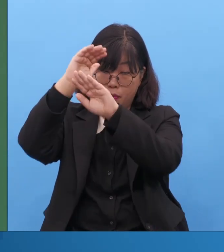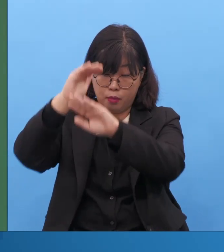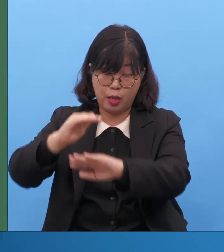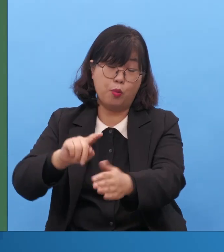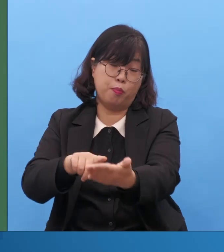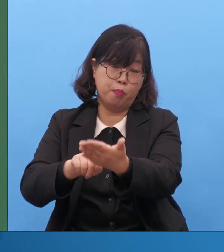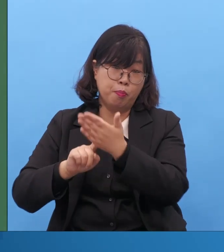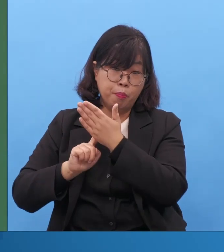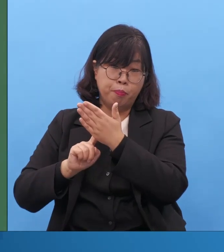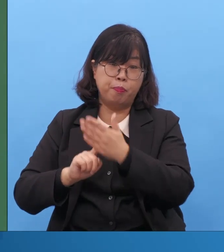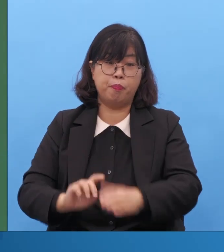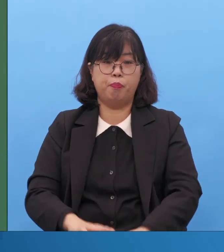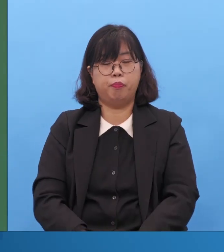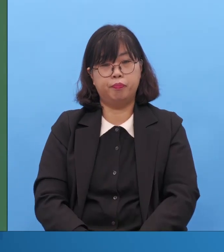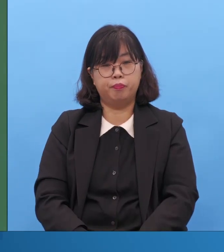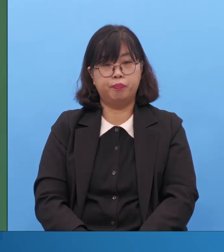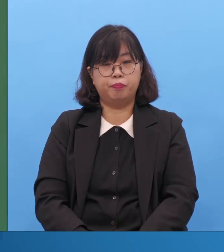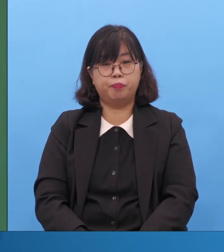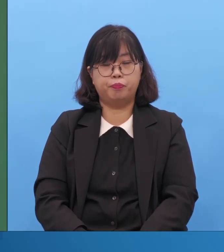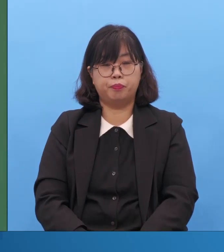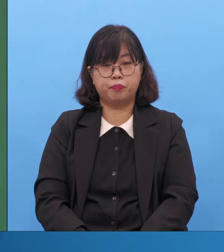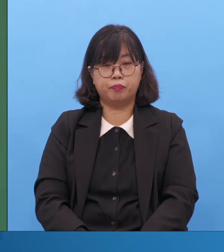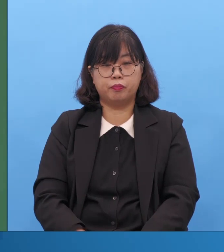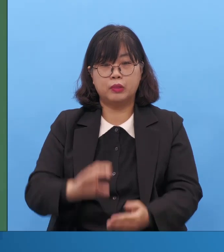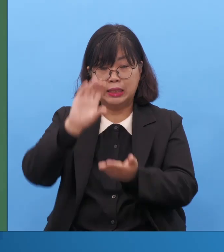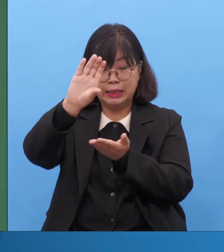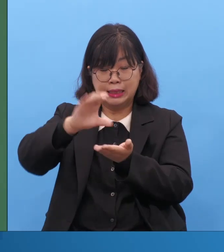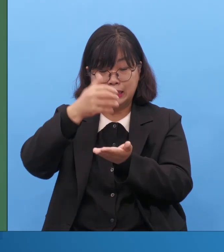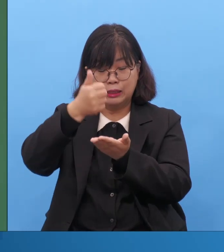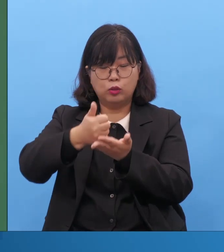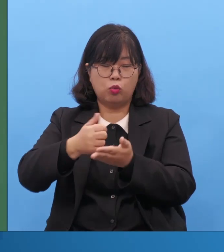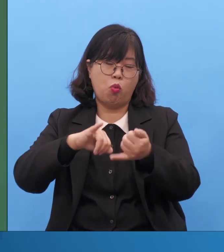선인 보고도 얘기할 수 있어요. 그리스도 필요합니다.